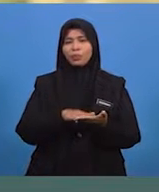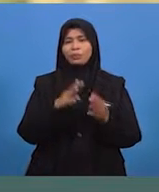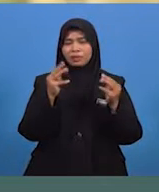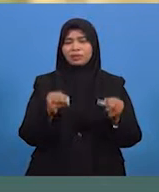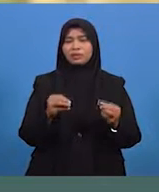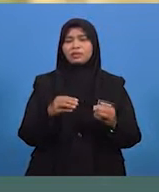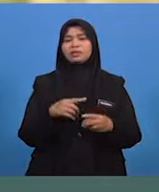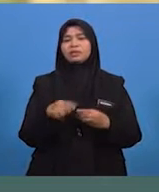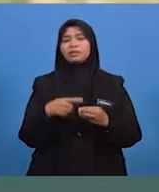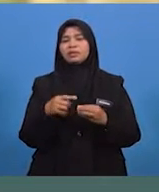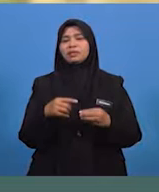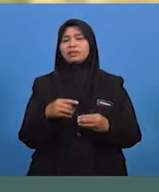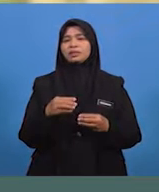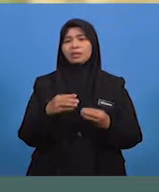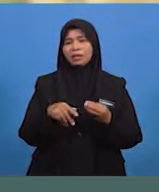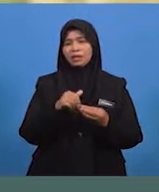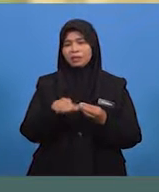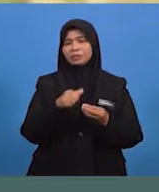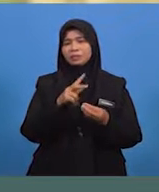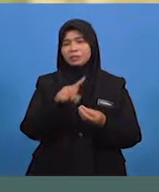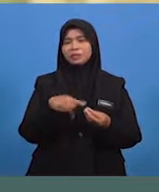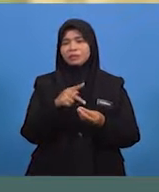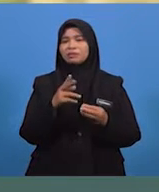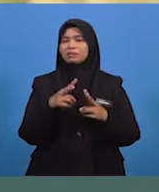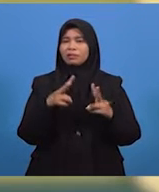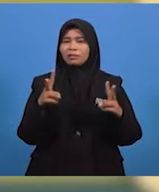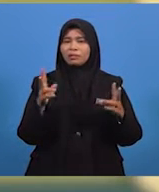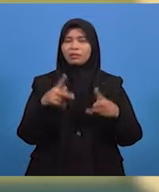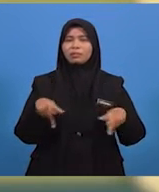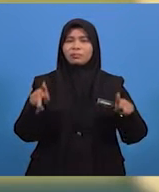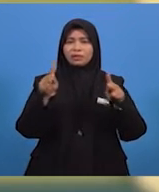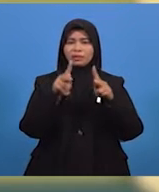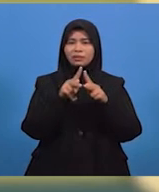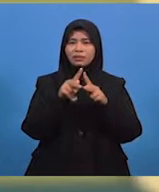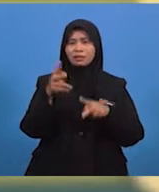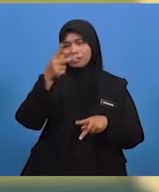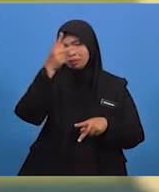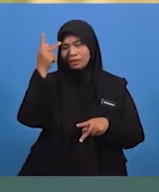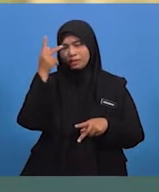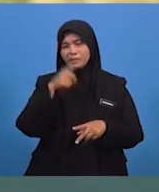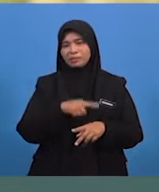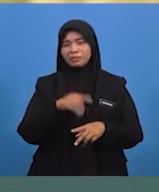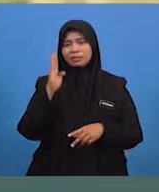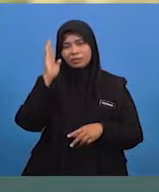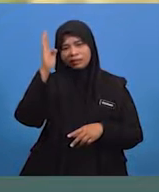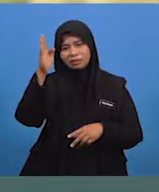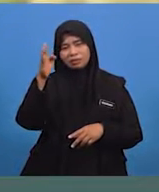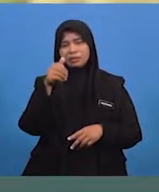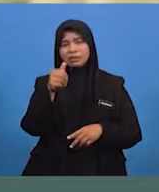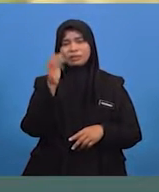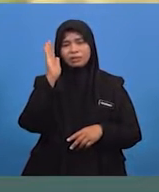adalah sangat penting untuk anda kerana pada masa hadapan, anda